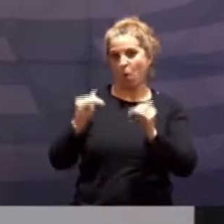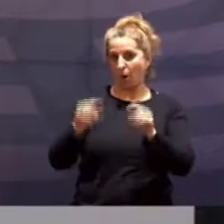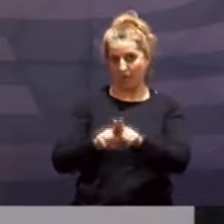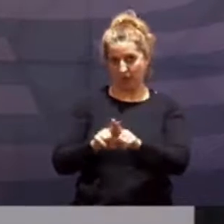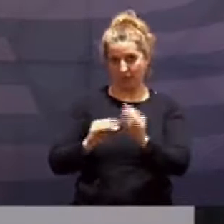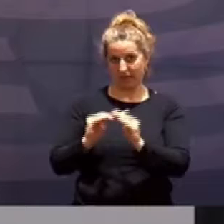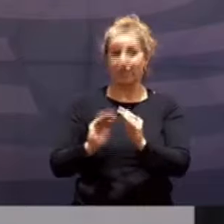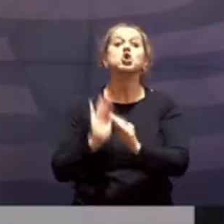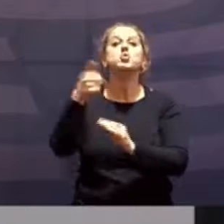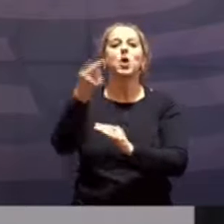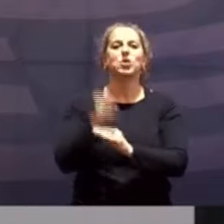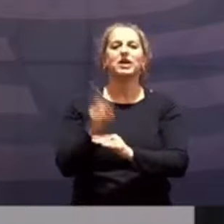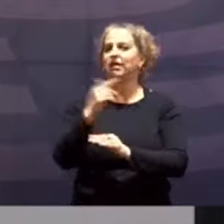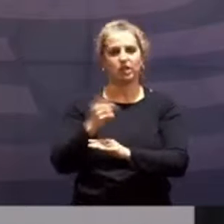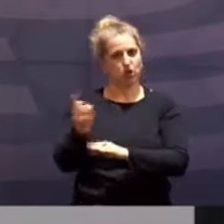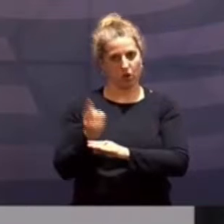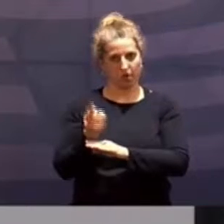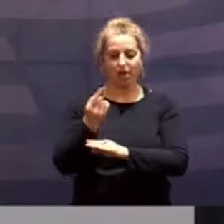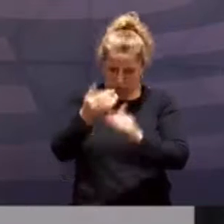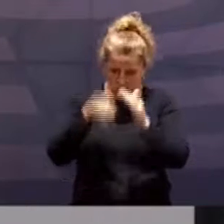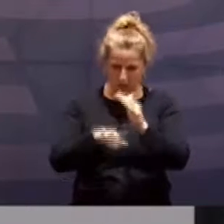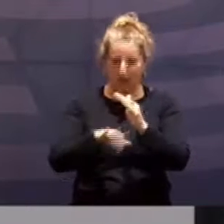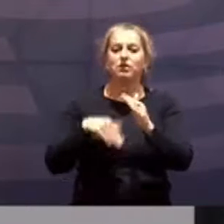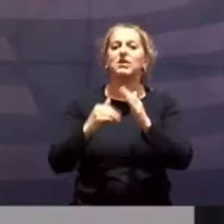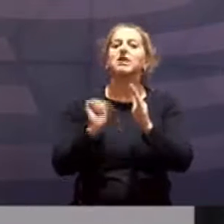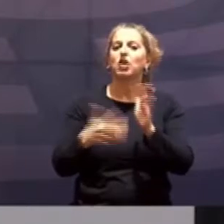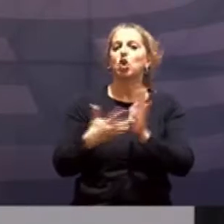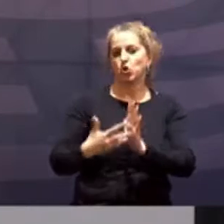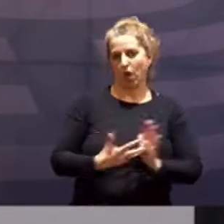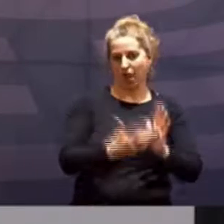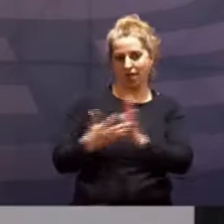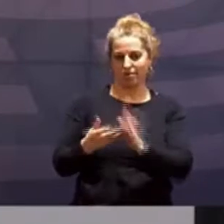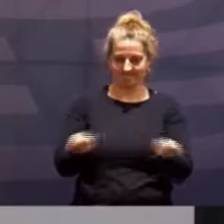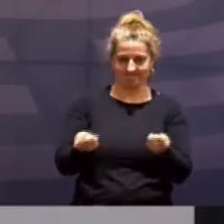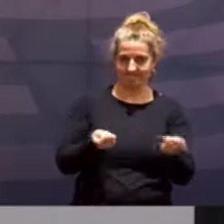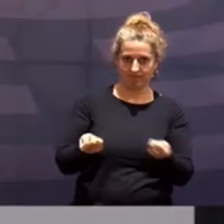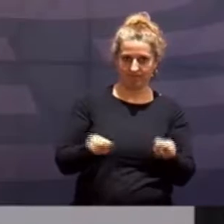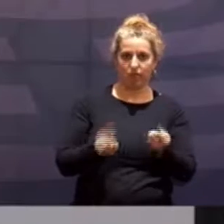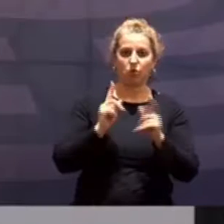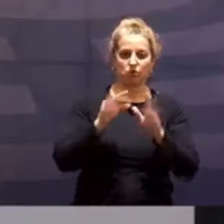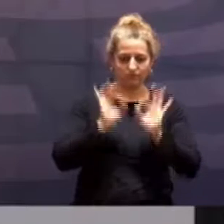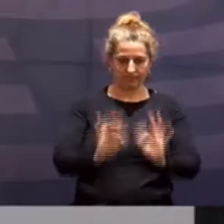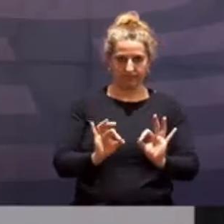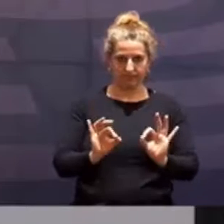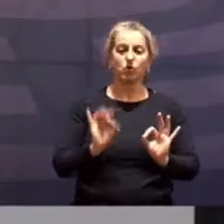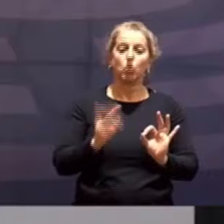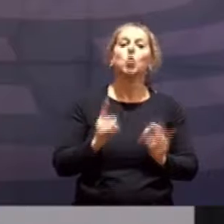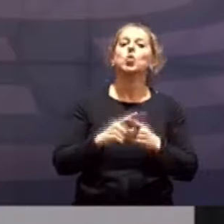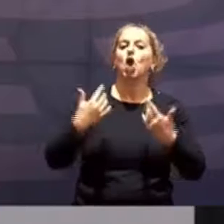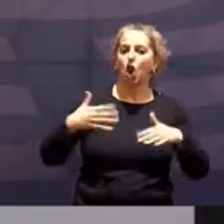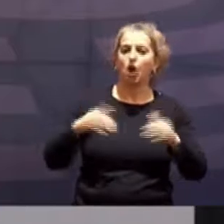nicht über dem Hunderterwert ist, kontrollierbar ist und auch in gewissem Rahmen so hungen genommen werden muss und Lockerungen